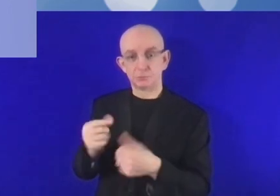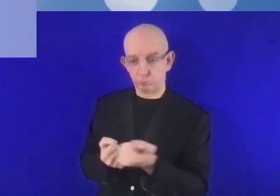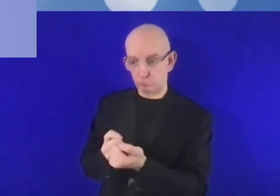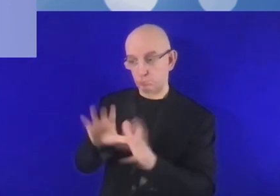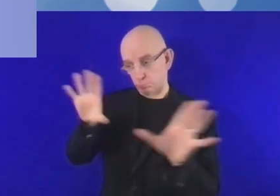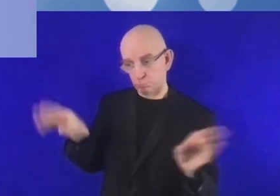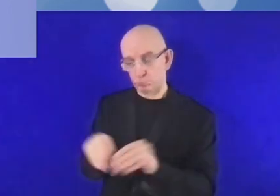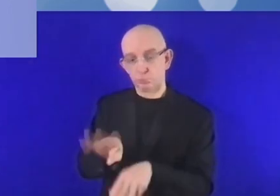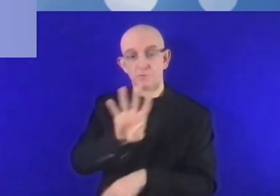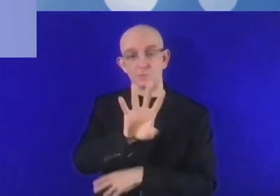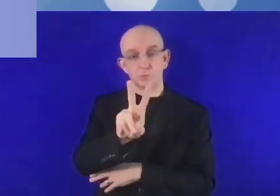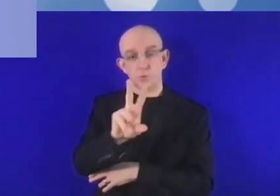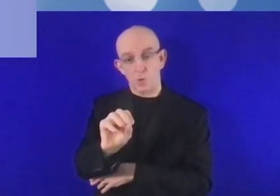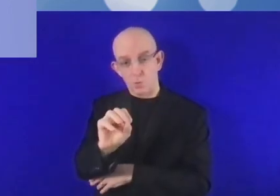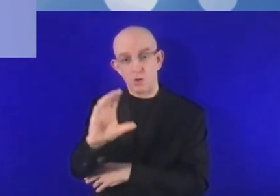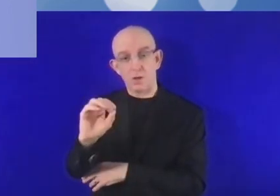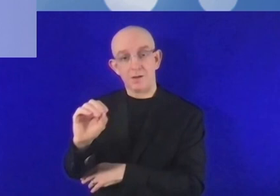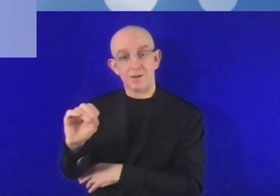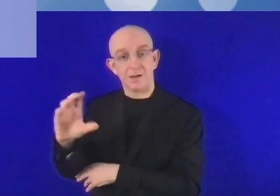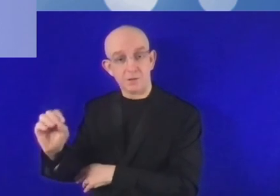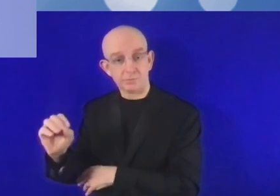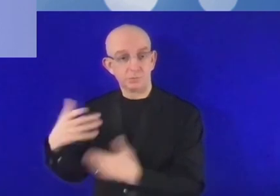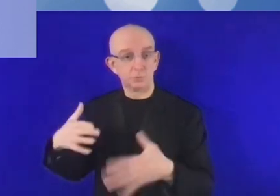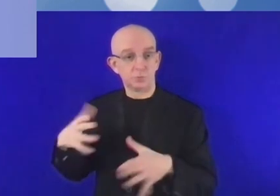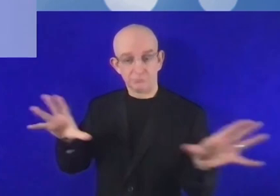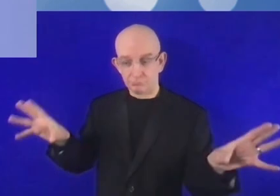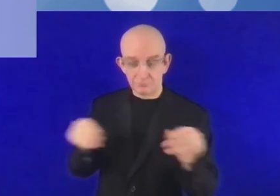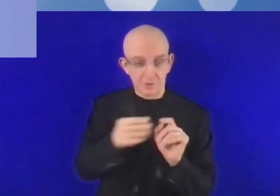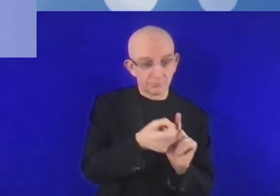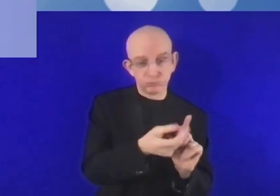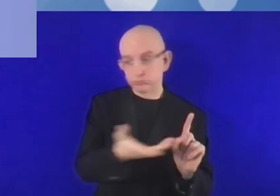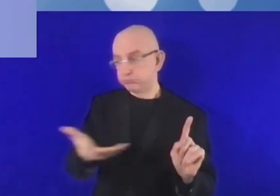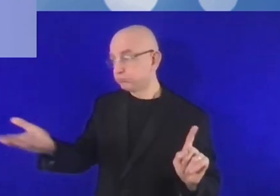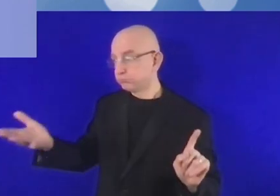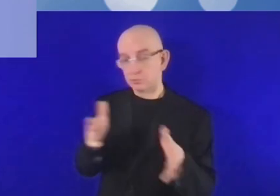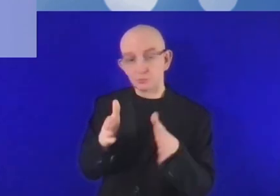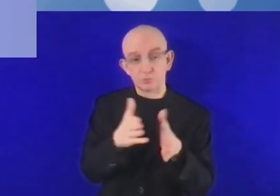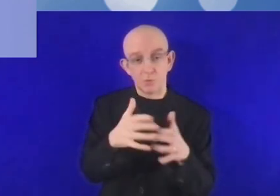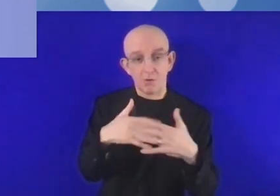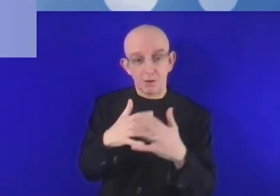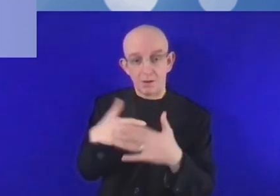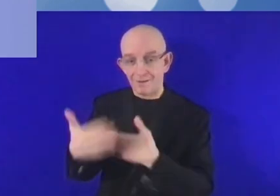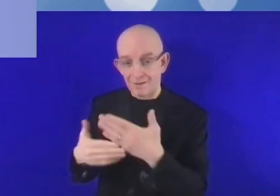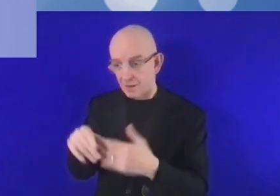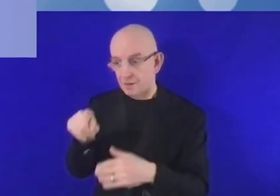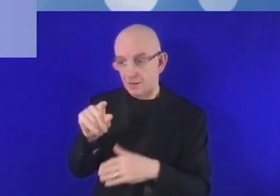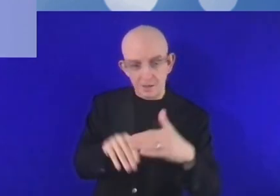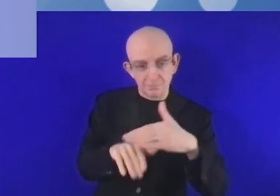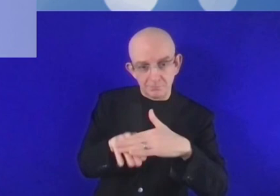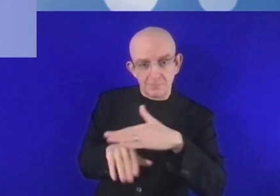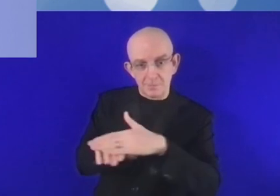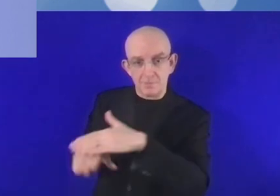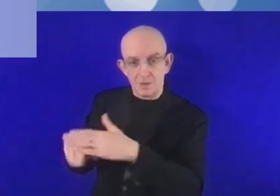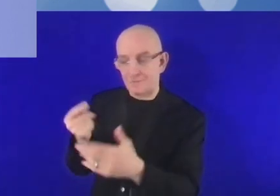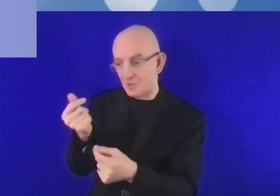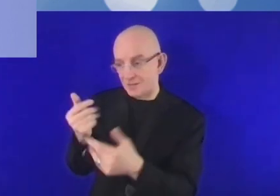de 420 000 PME, petites et moyennes entreprises, leur apportant un